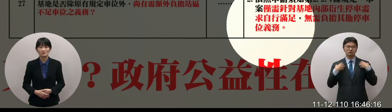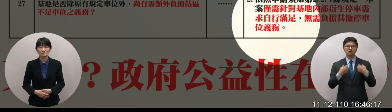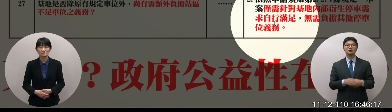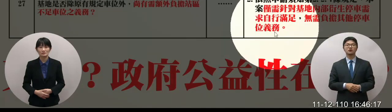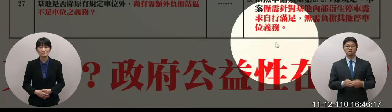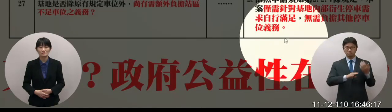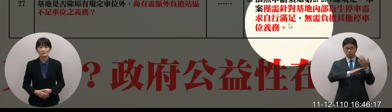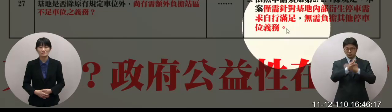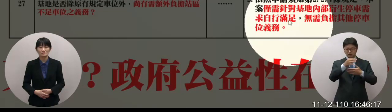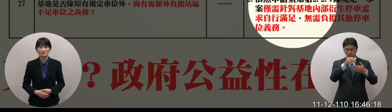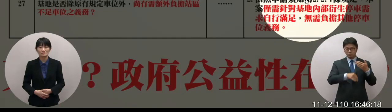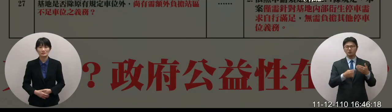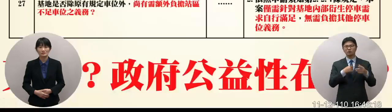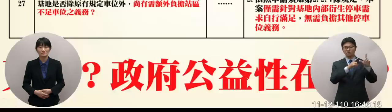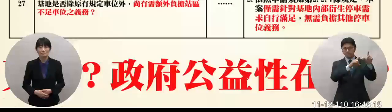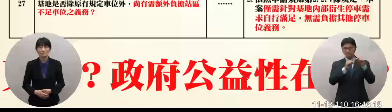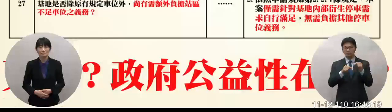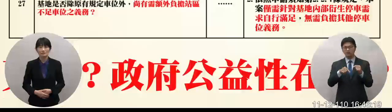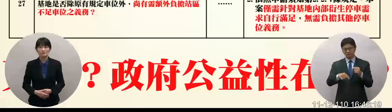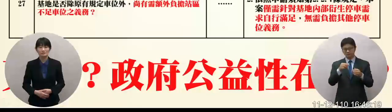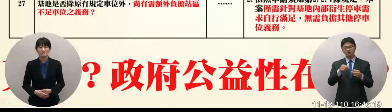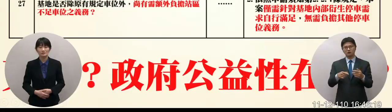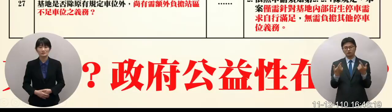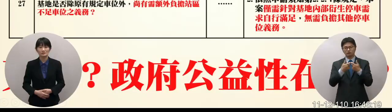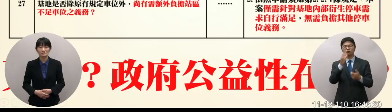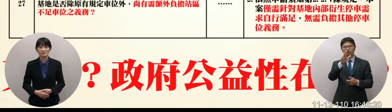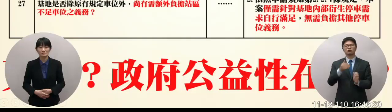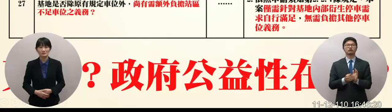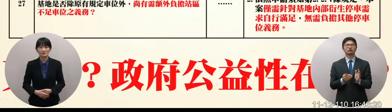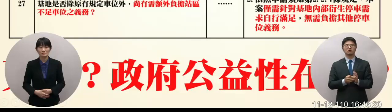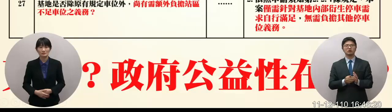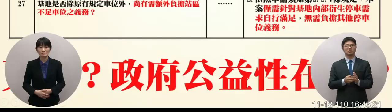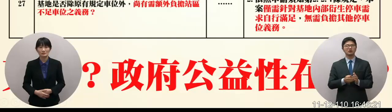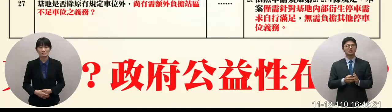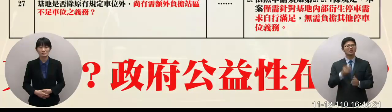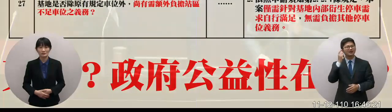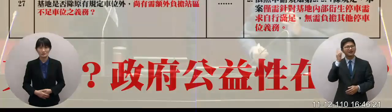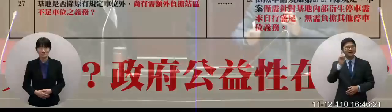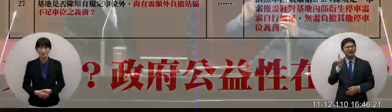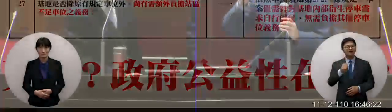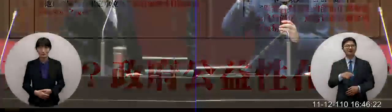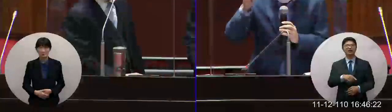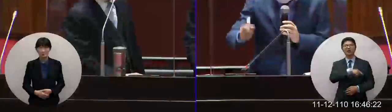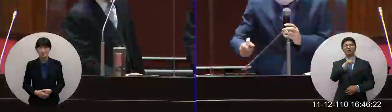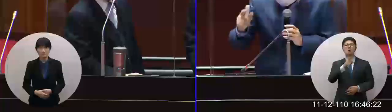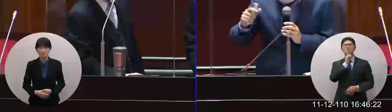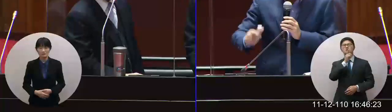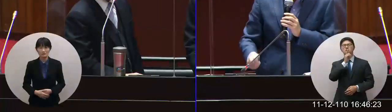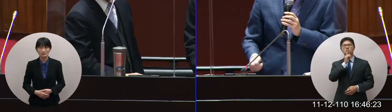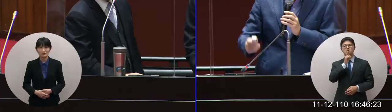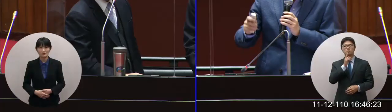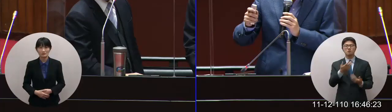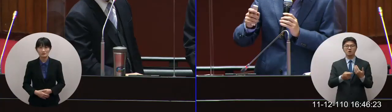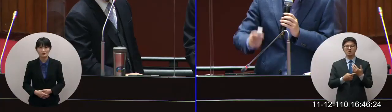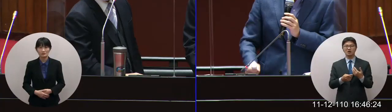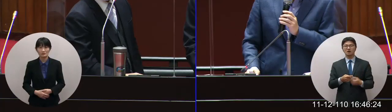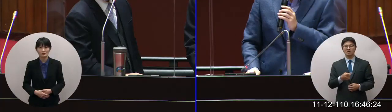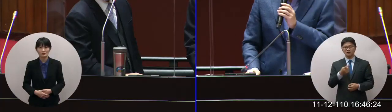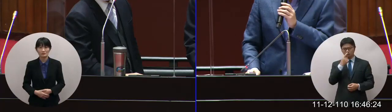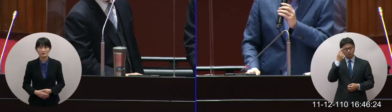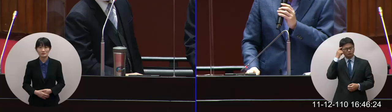定啊你自己滿足內部的這個部分我們講了半天喊了半天我覺得這個部分真的很